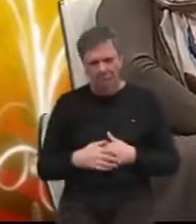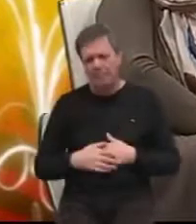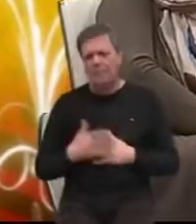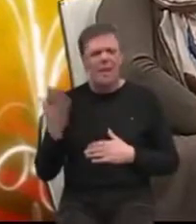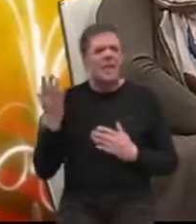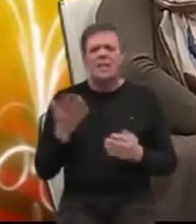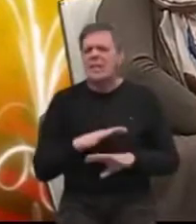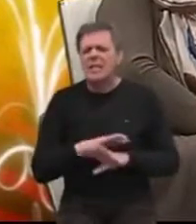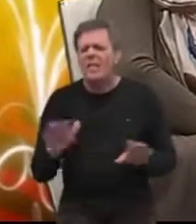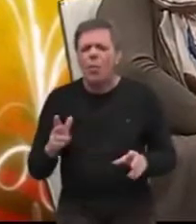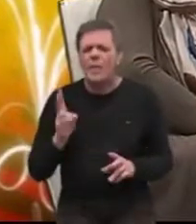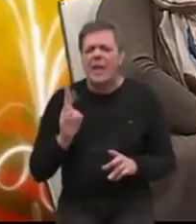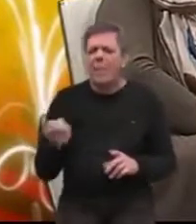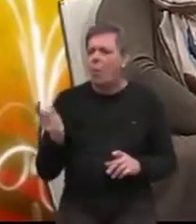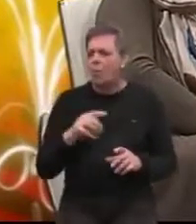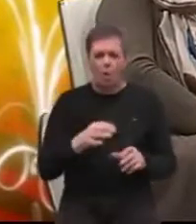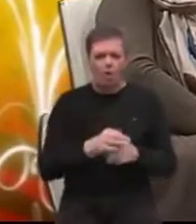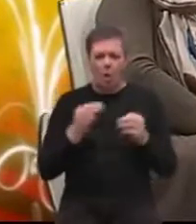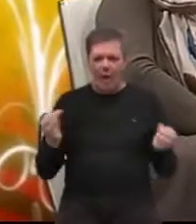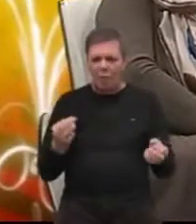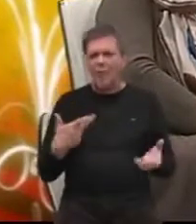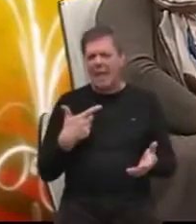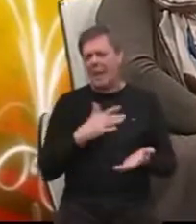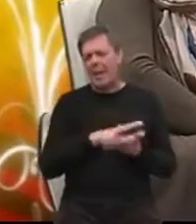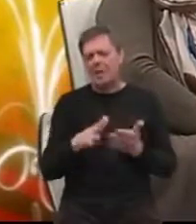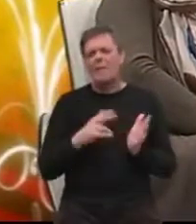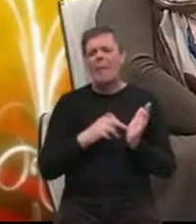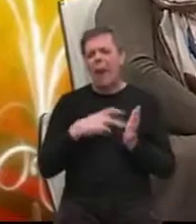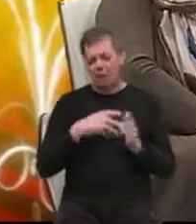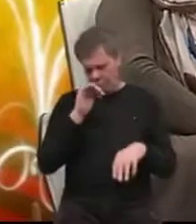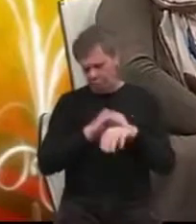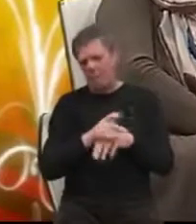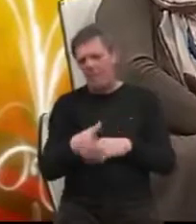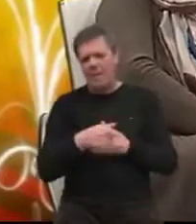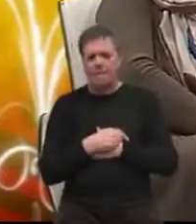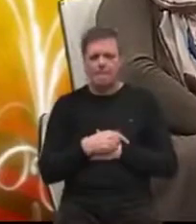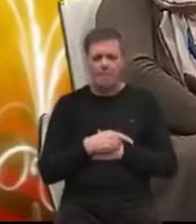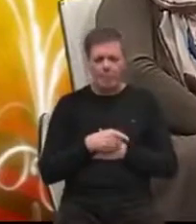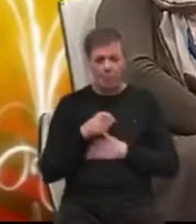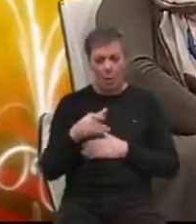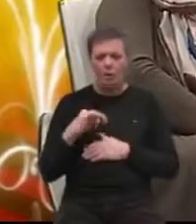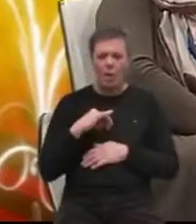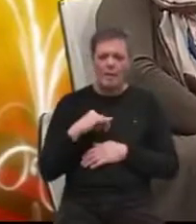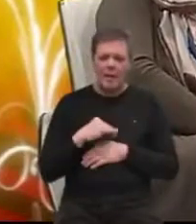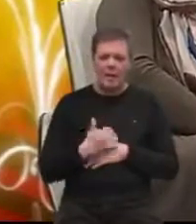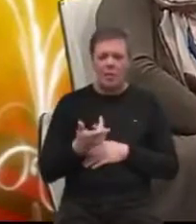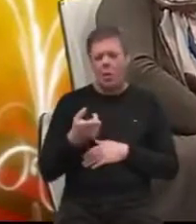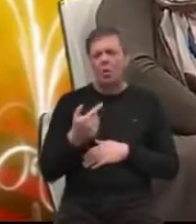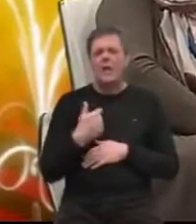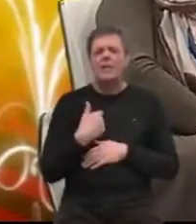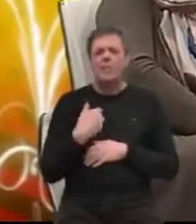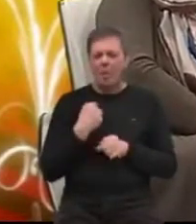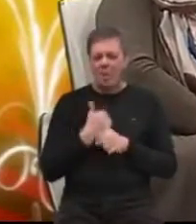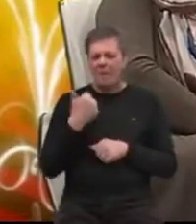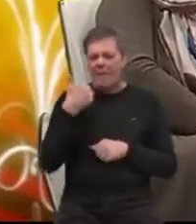svakdje gdje se može, gdje mogu doći do javnosti da se najednostavan način. je vrlo interesantna ono privjesak. interesantno je isto tako da